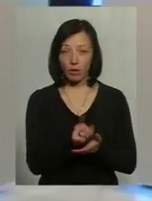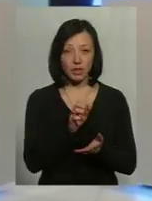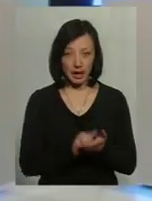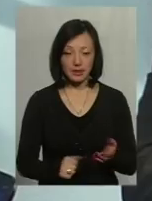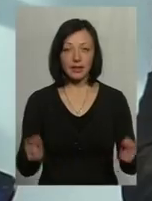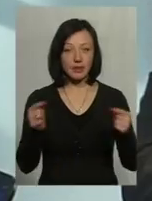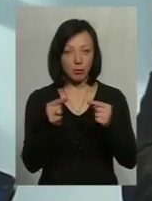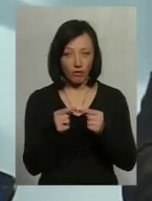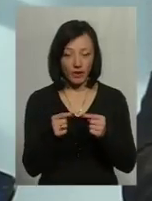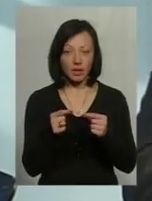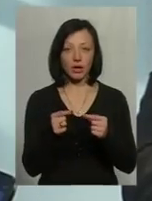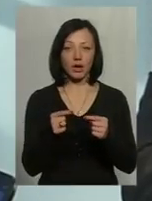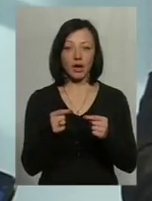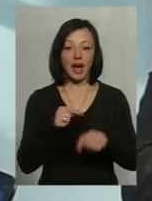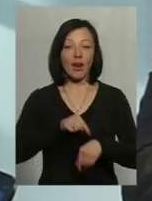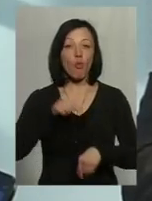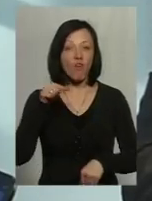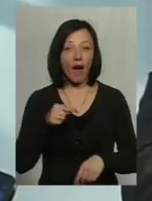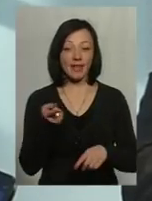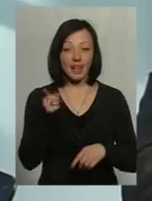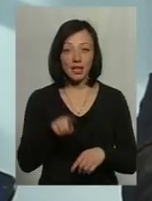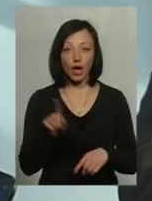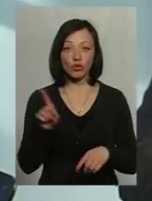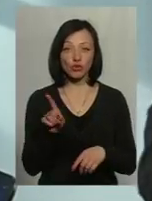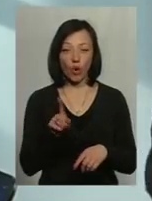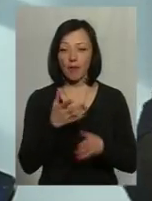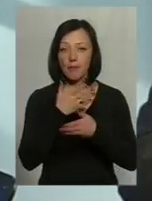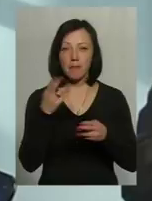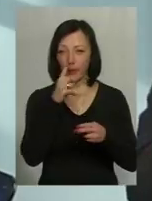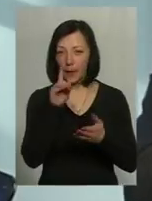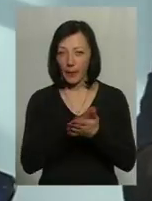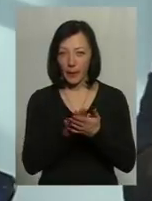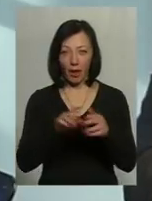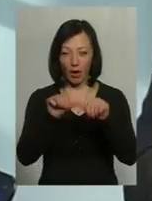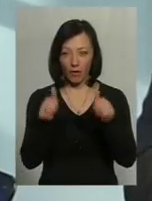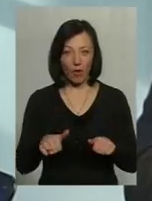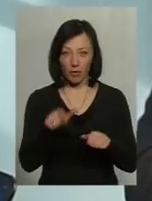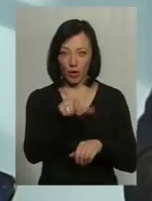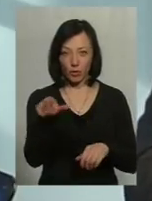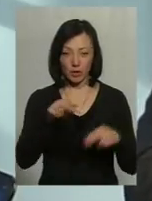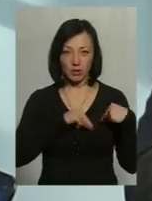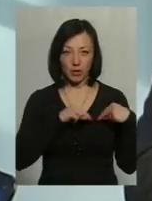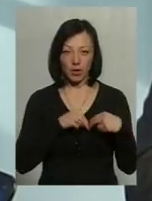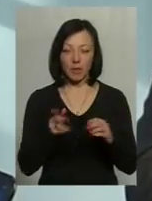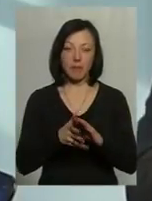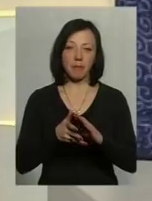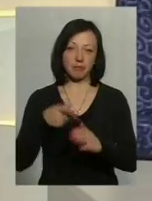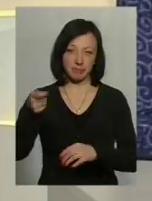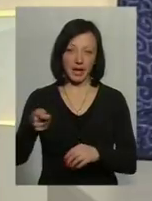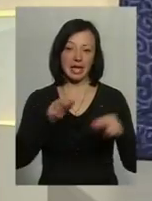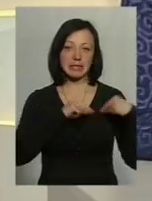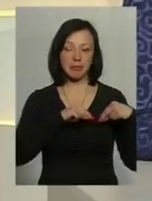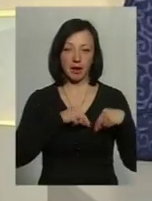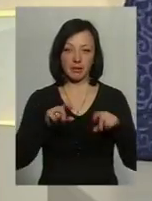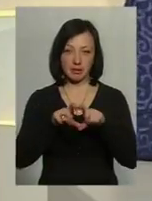відповідно реагування на те, що там неоформлені люди, у нас по акту звірки передається щомісячну на інспекцію праці. У нас така